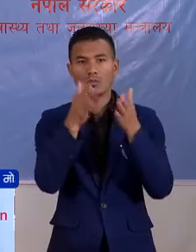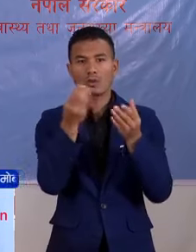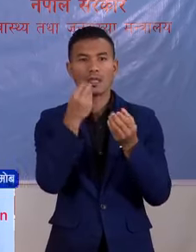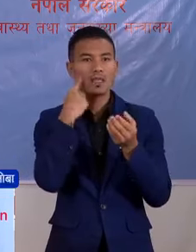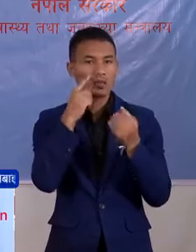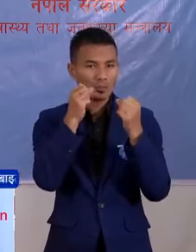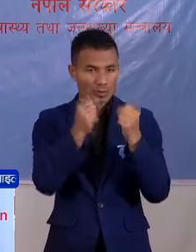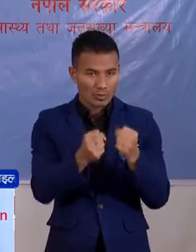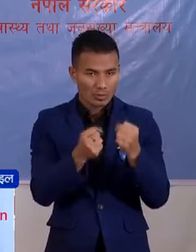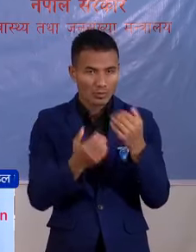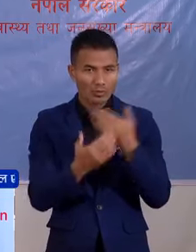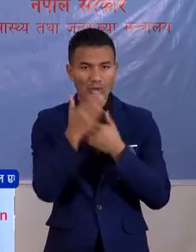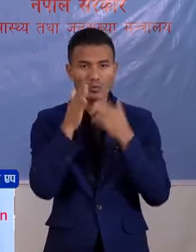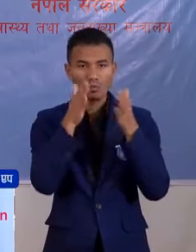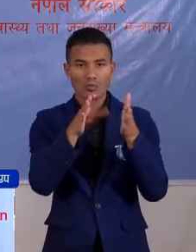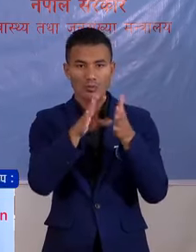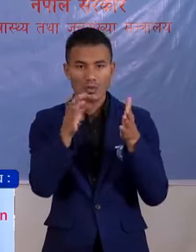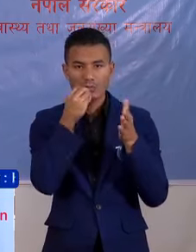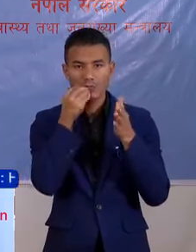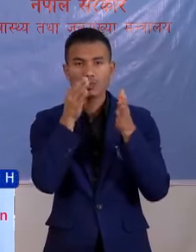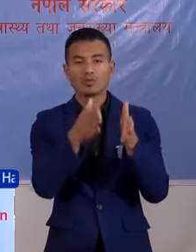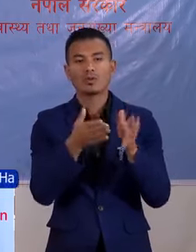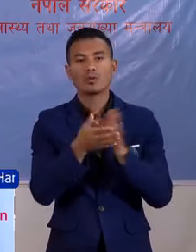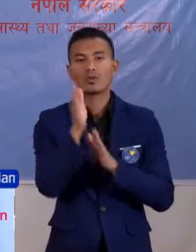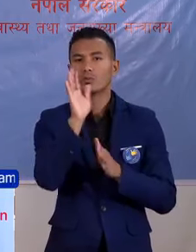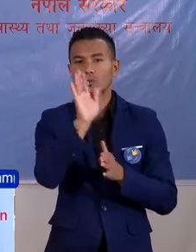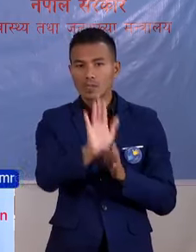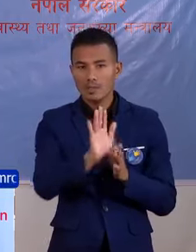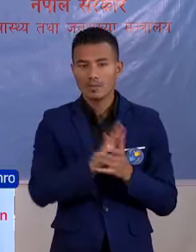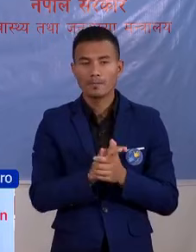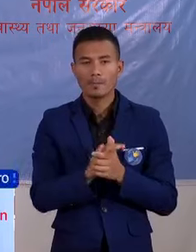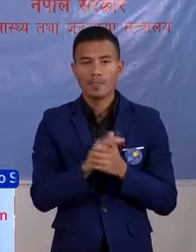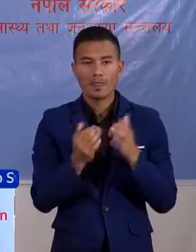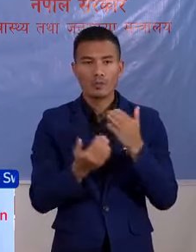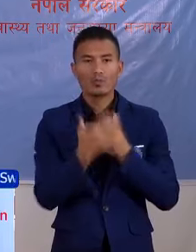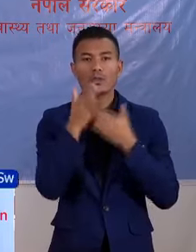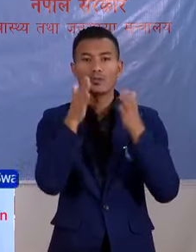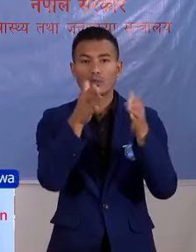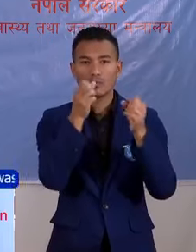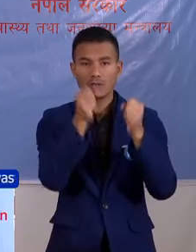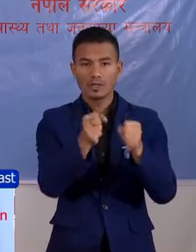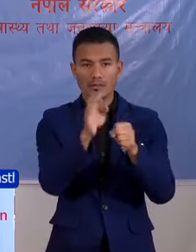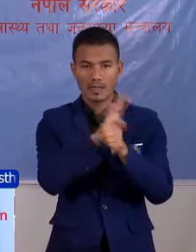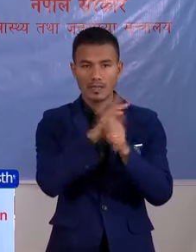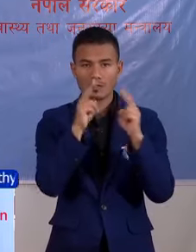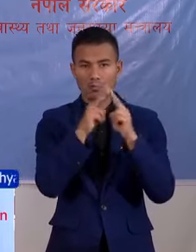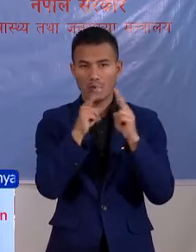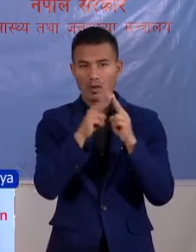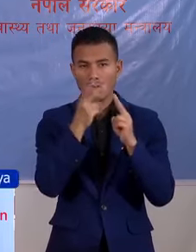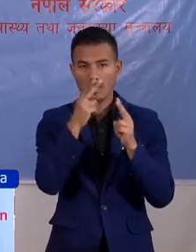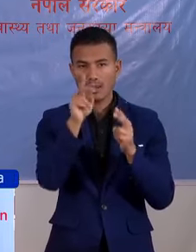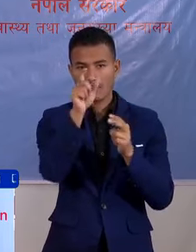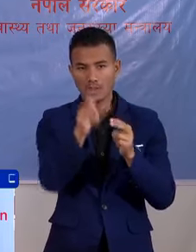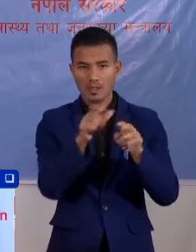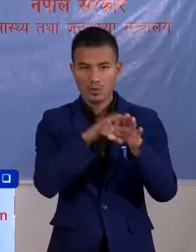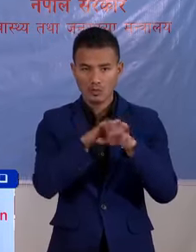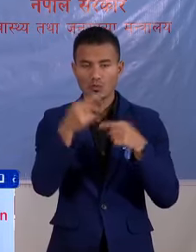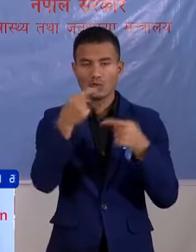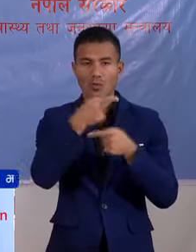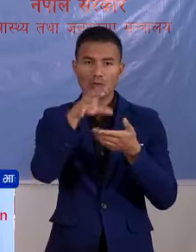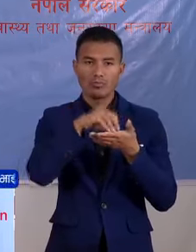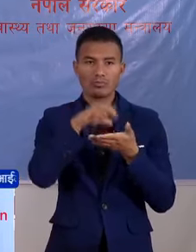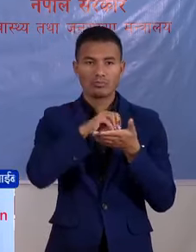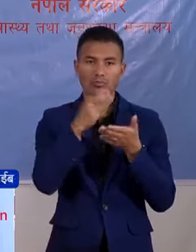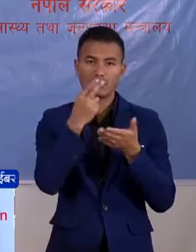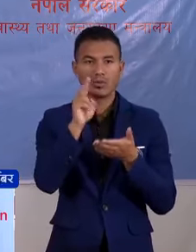बायेको रव उदैपूर बाट बजपूर मा जानु बायेको देखींचा वहां उदैपुर्मा बस्ता संपर्क मा रहनु भायका बेक्ति अरुको नमुना